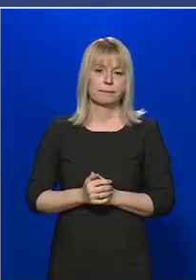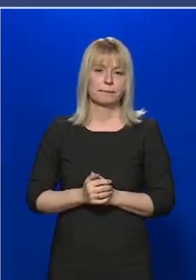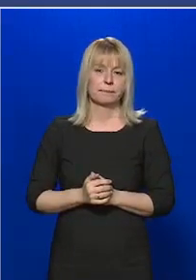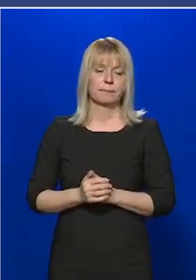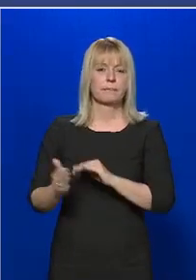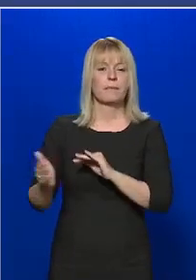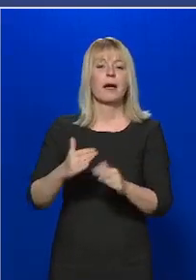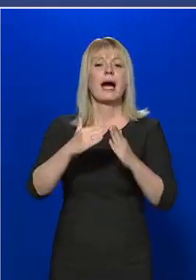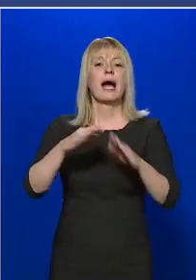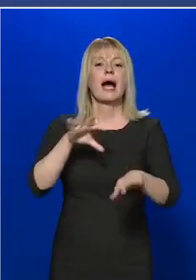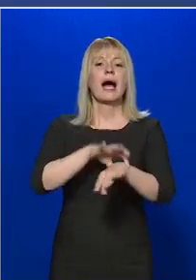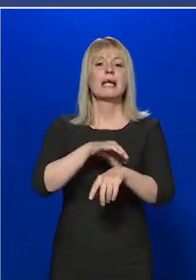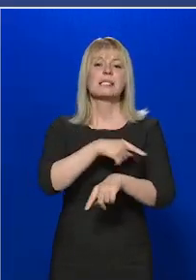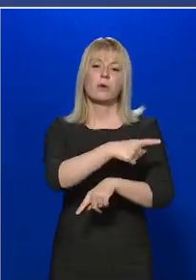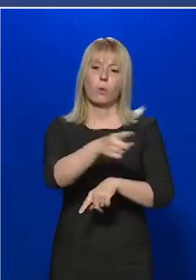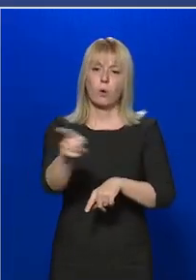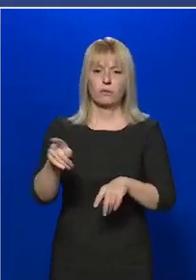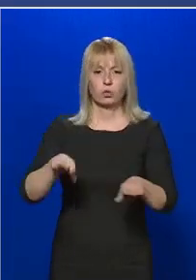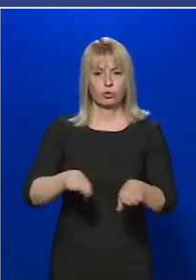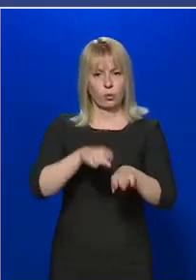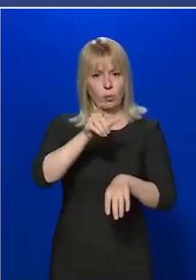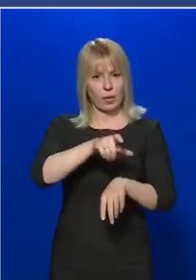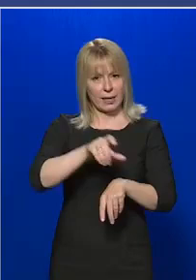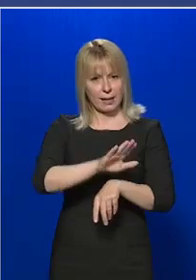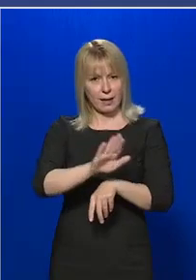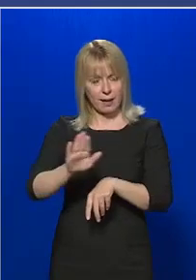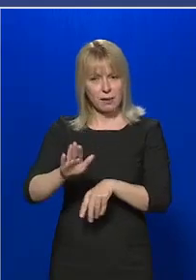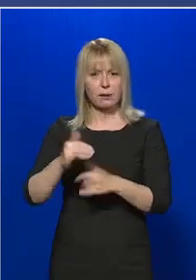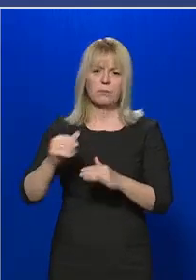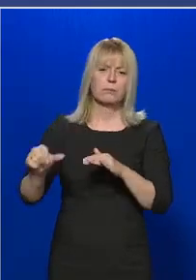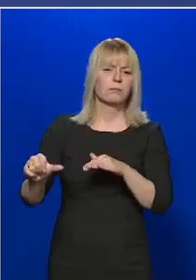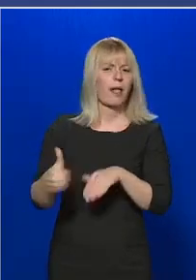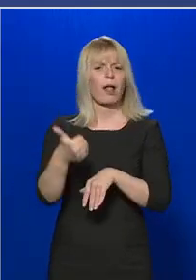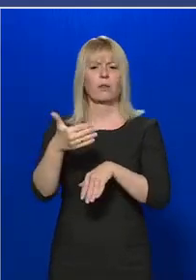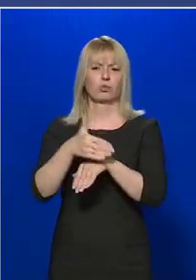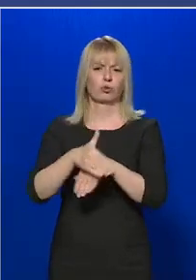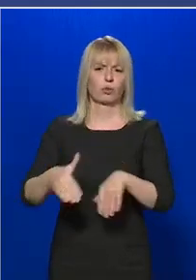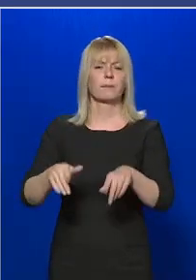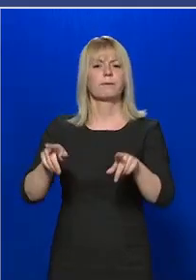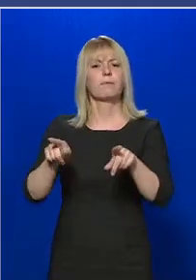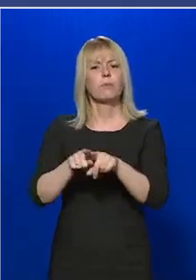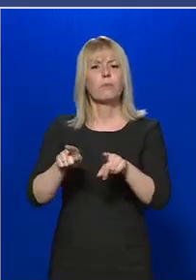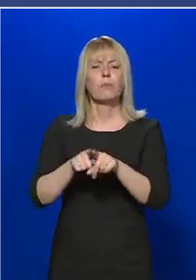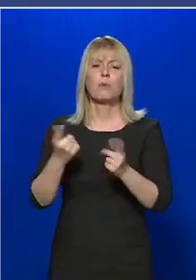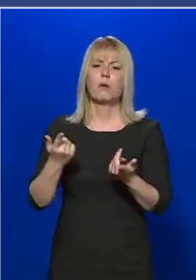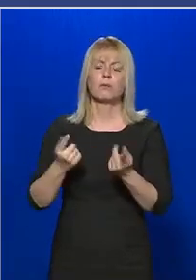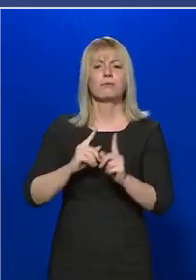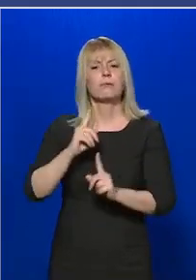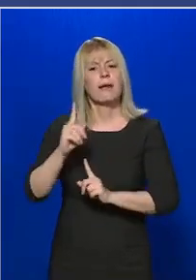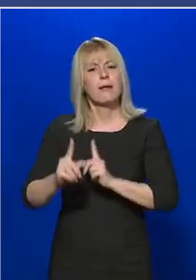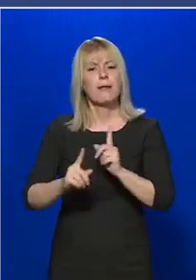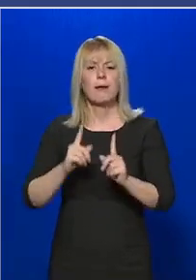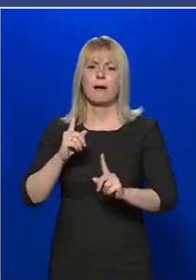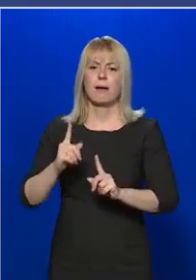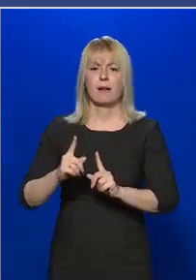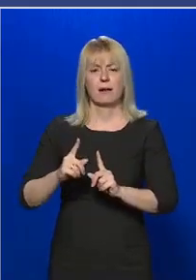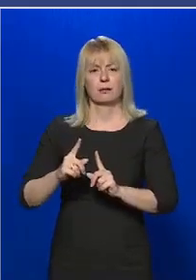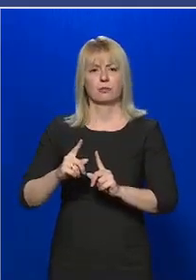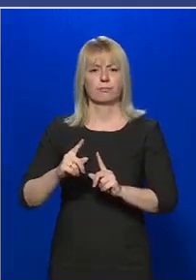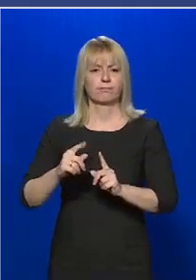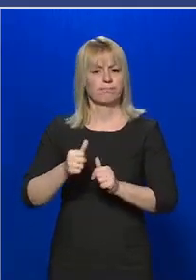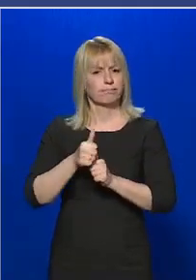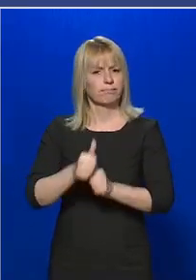házi orvos kollégáknak elsősorban egy olyan eljárásrendet határoztunk meg,